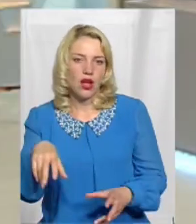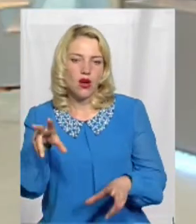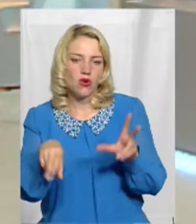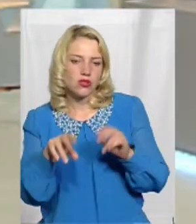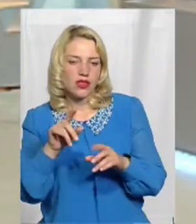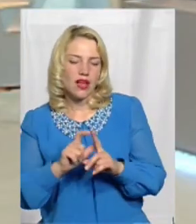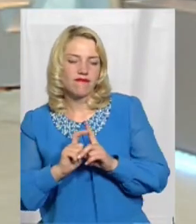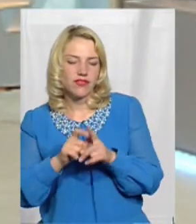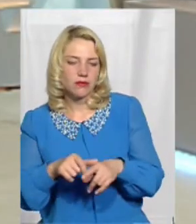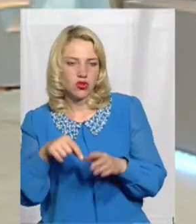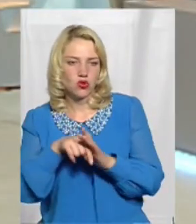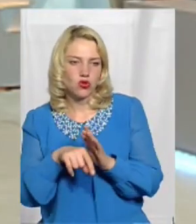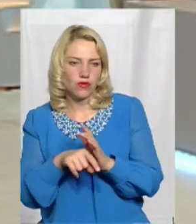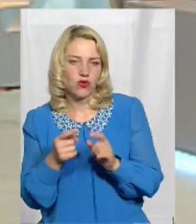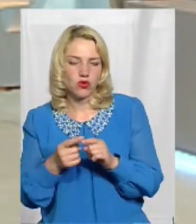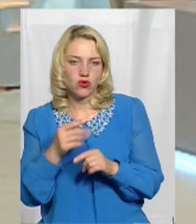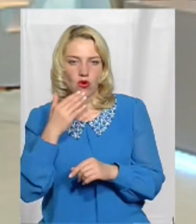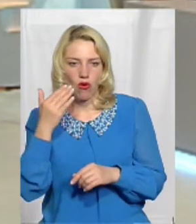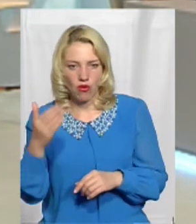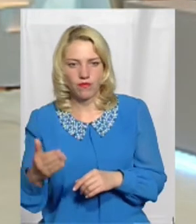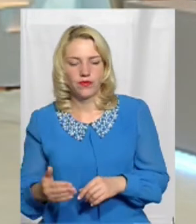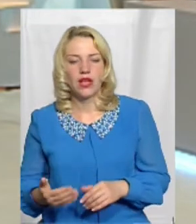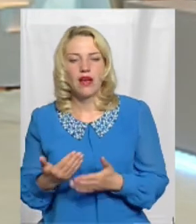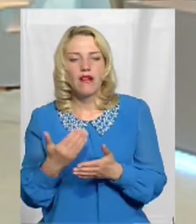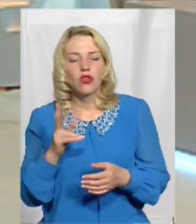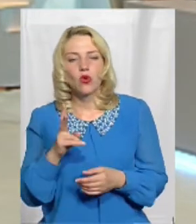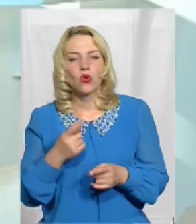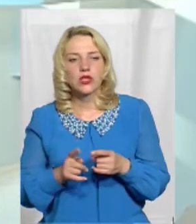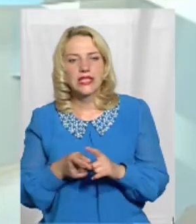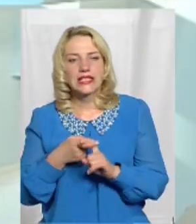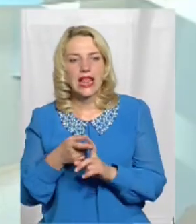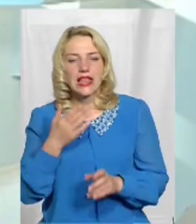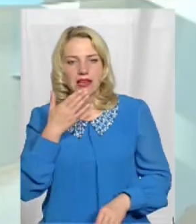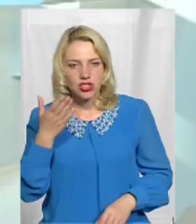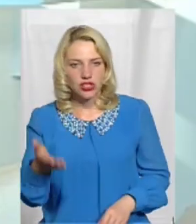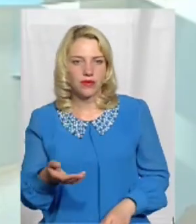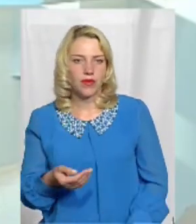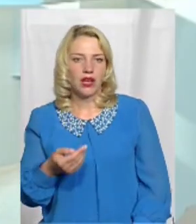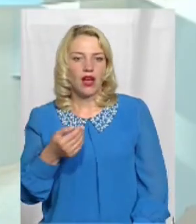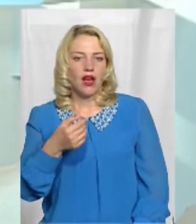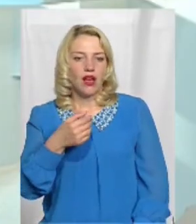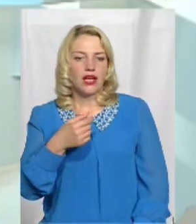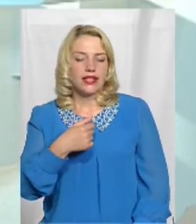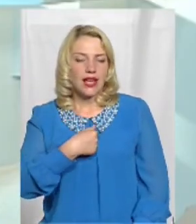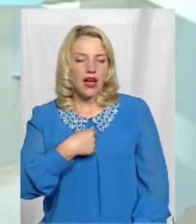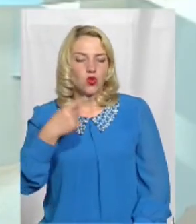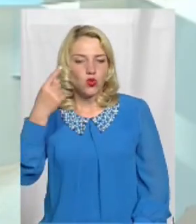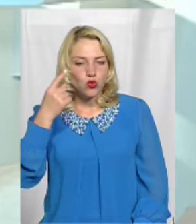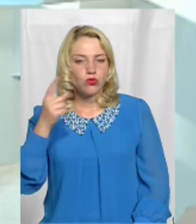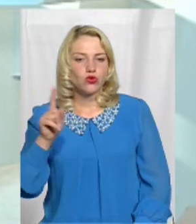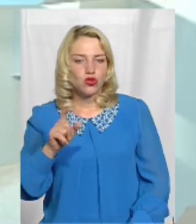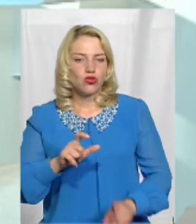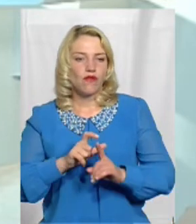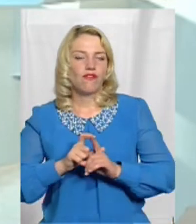відповідь стосовно цього? Від кого це залежить? Я думаю, що це залежить... Відповідь